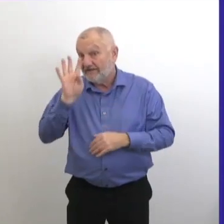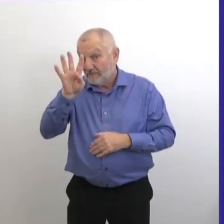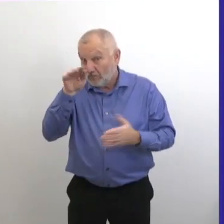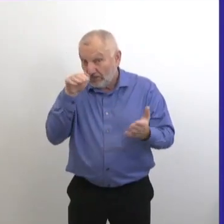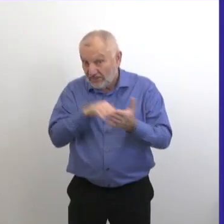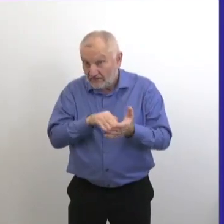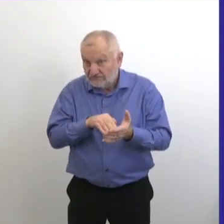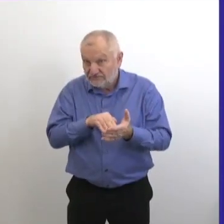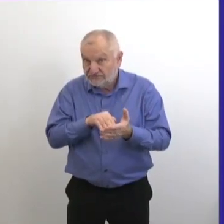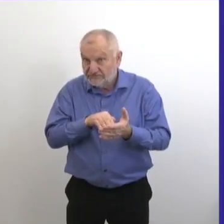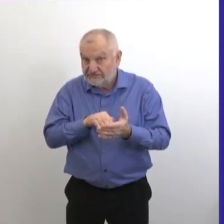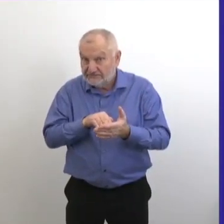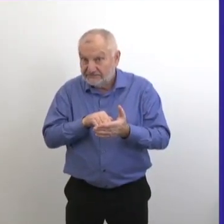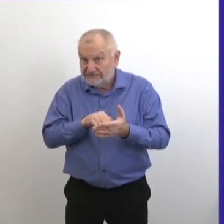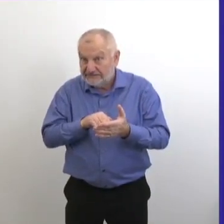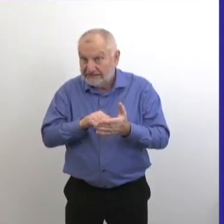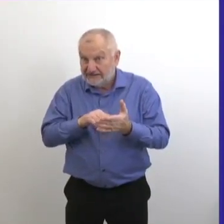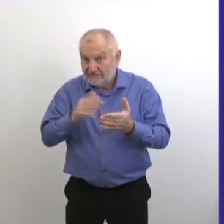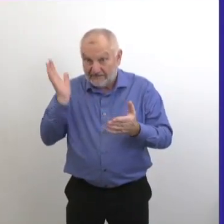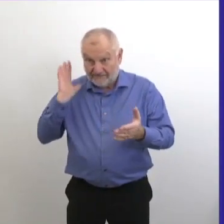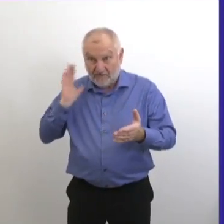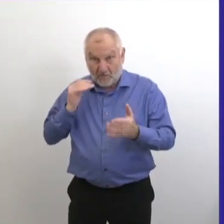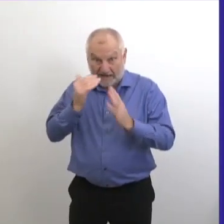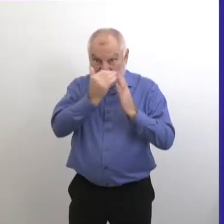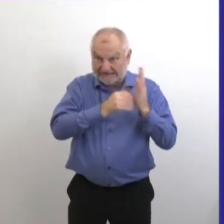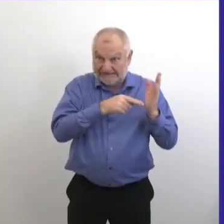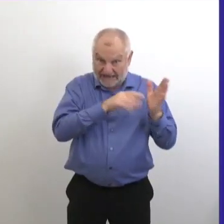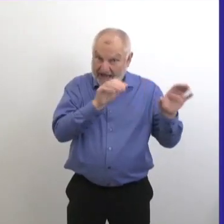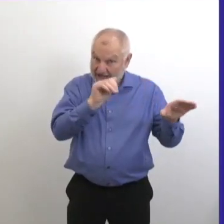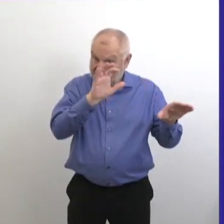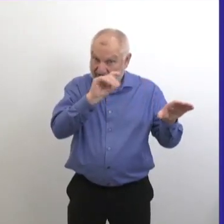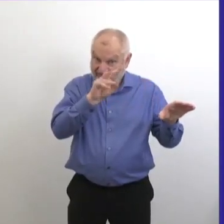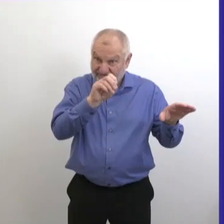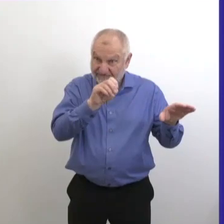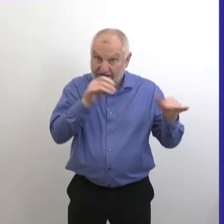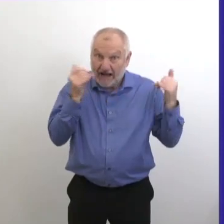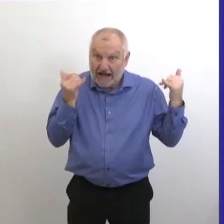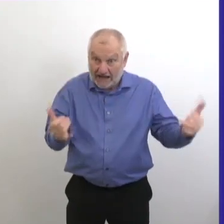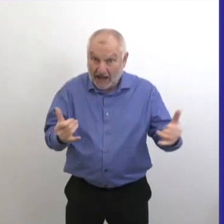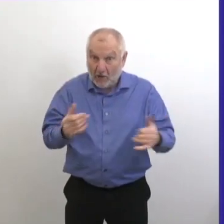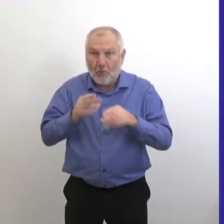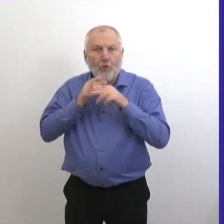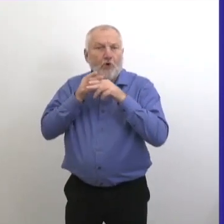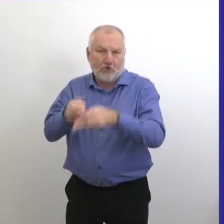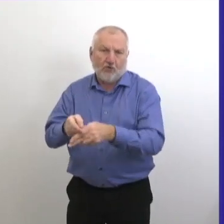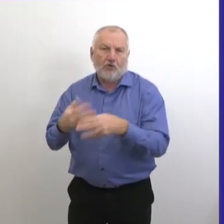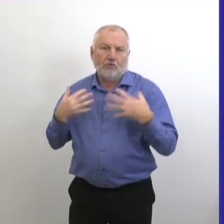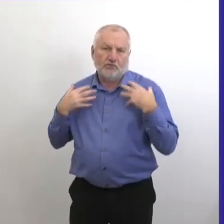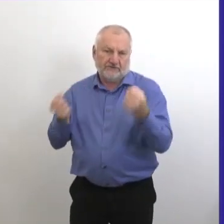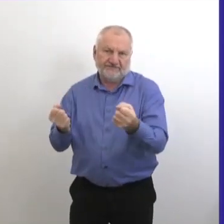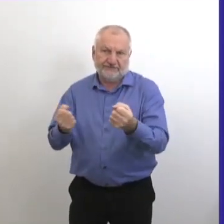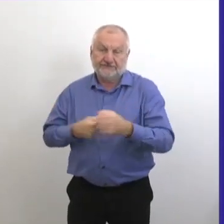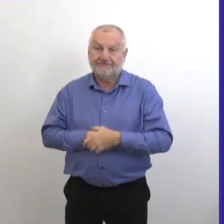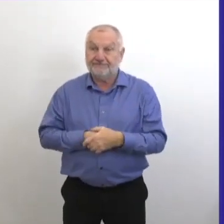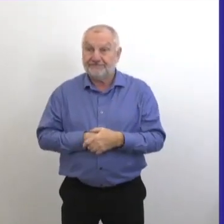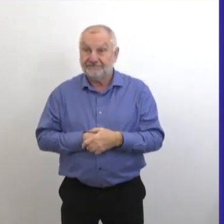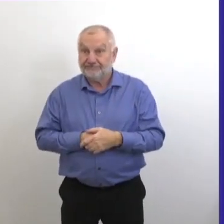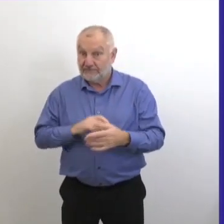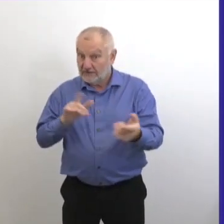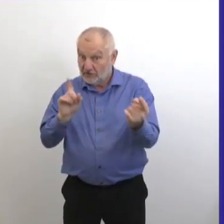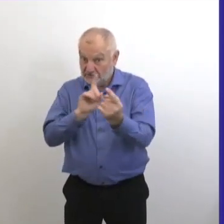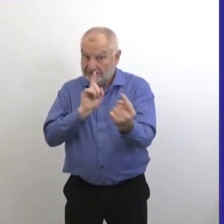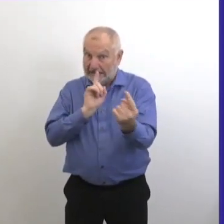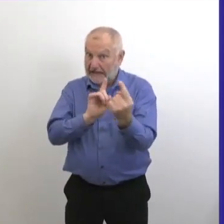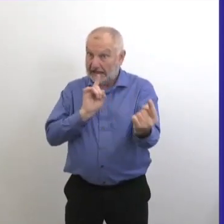retirer 5000 personnes du total des cas actifs. Nous allons également faire des ajustements à tous les contacts